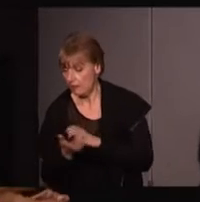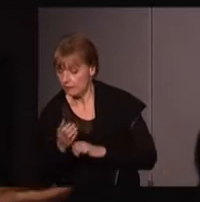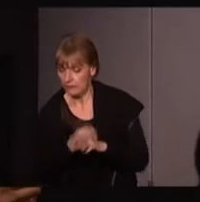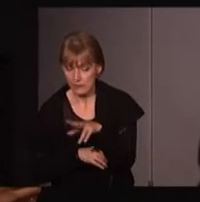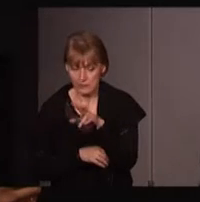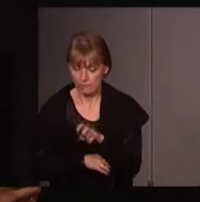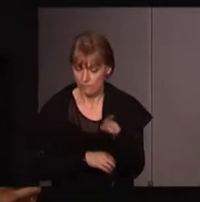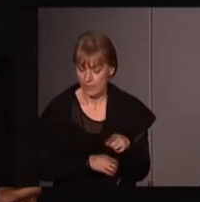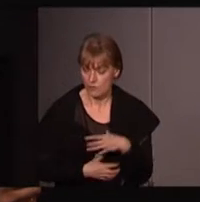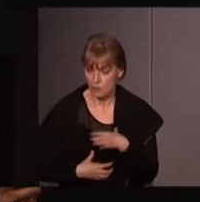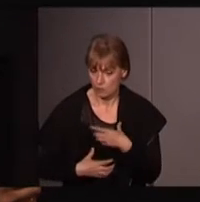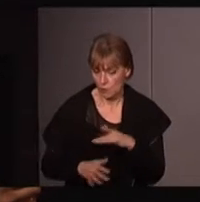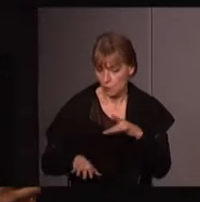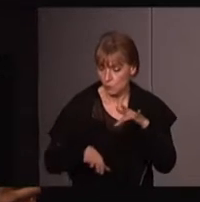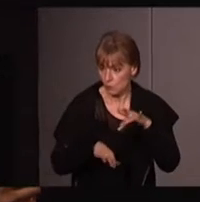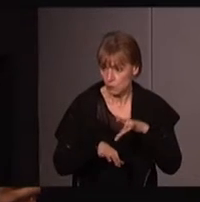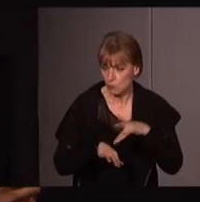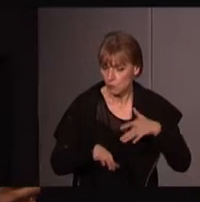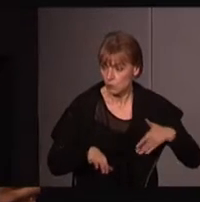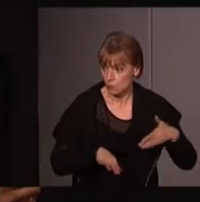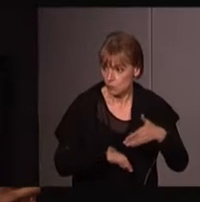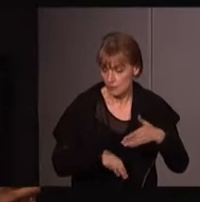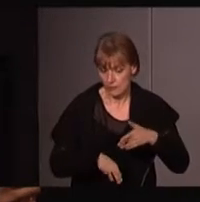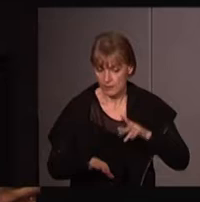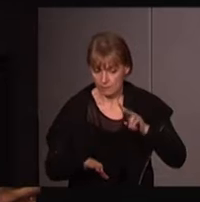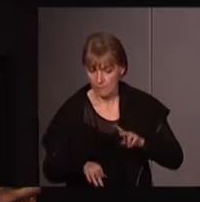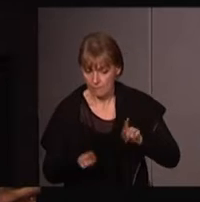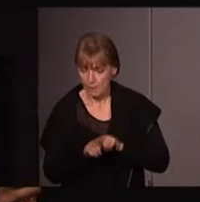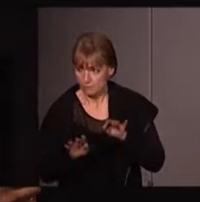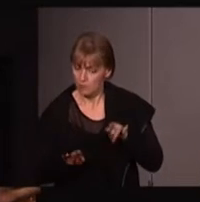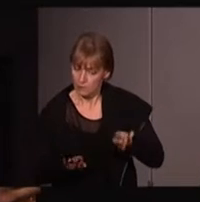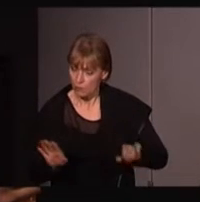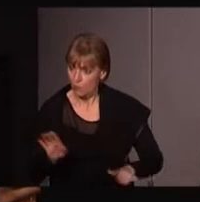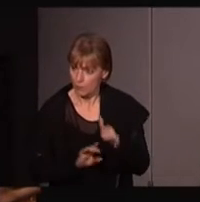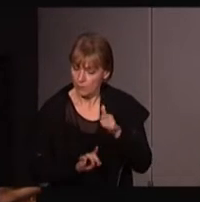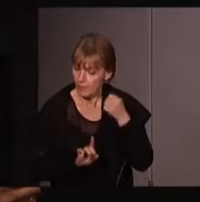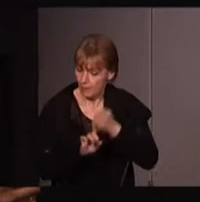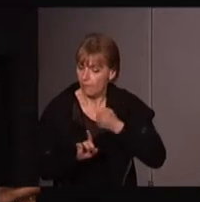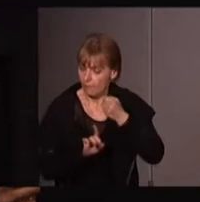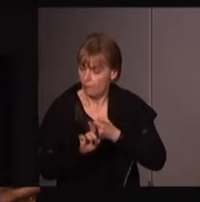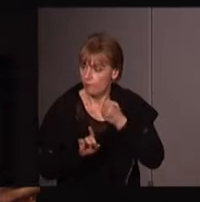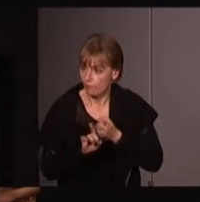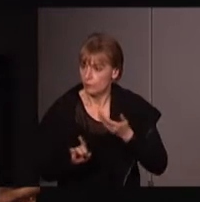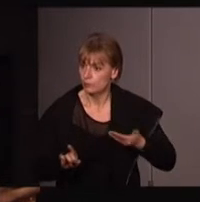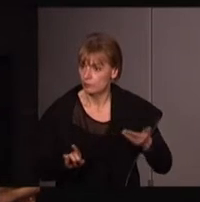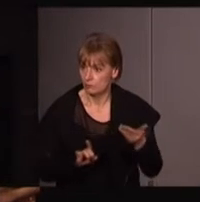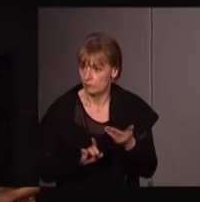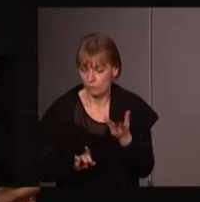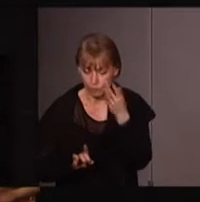'expliquer aussi ou de prendre en compte que ce sont aussi souvent les premières qui sont sur le front de ces luttes écologiques et que,